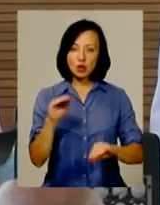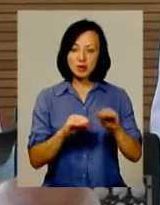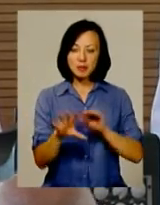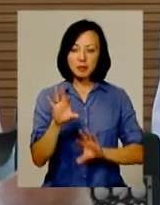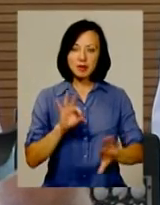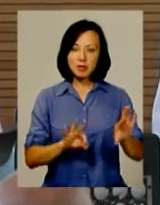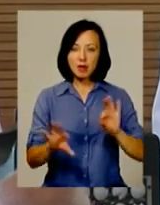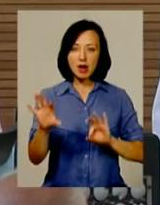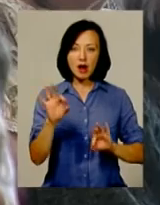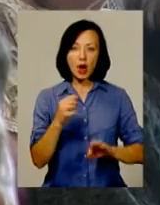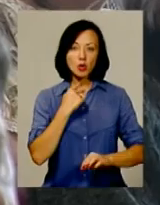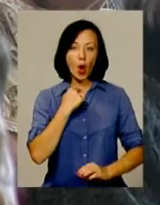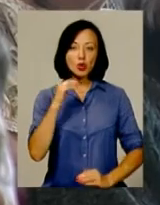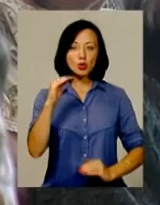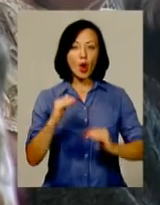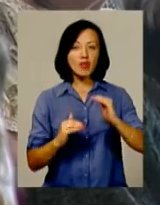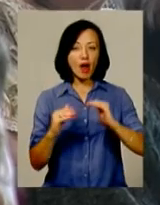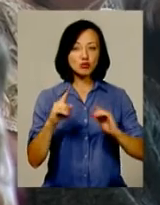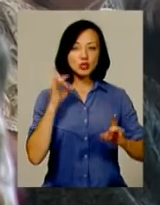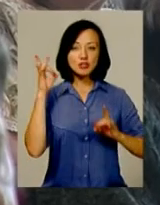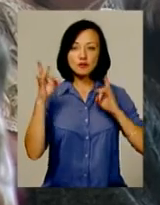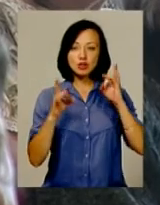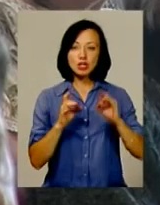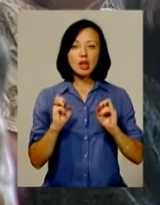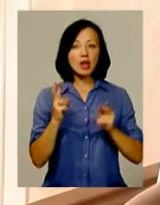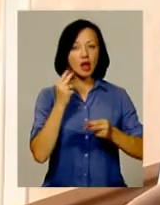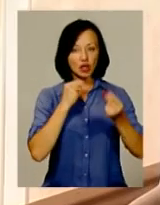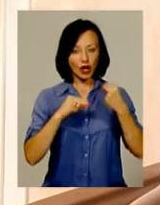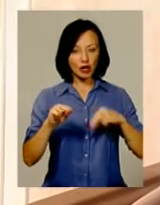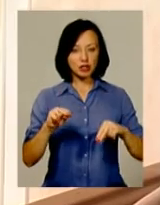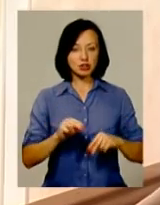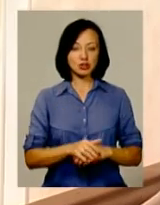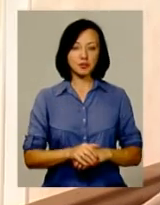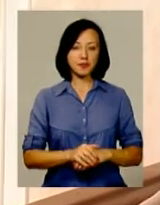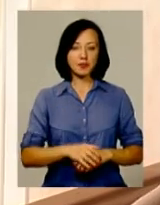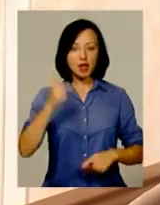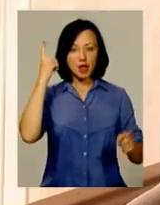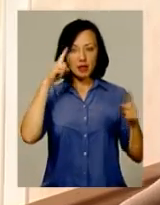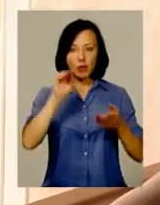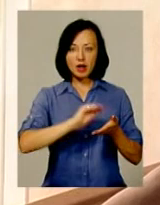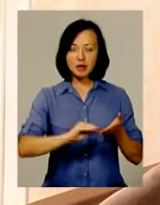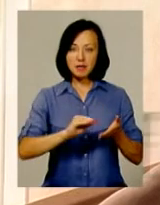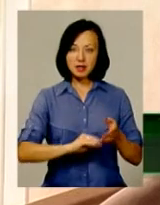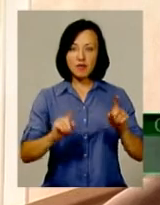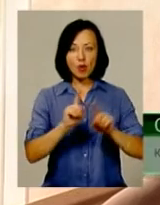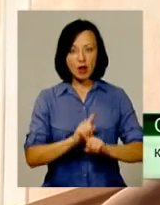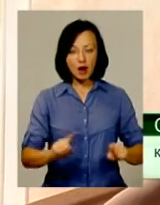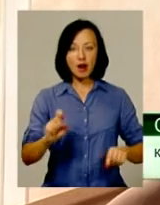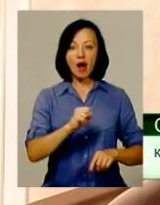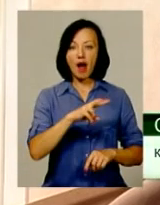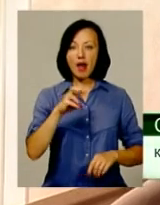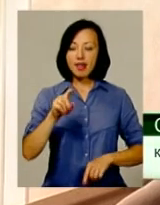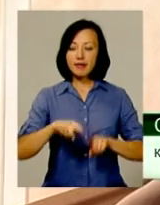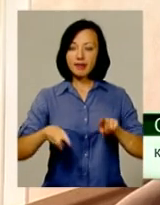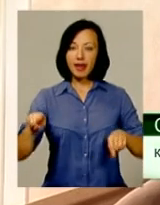відповідну тональність, аби чоловічі голоси звучали як найкраще. Твори написані в оригіналі, але деякі твори все-таки потрібно